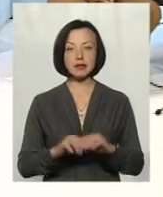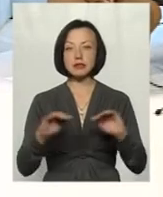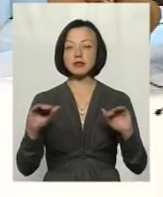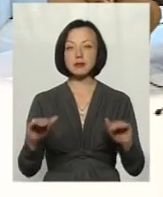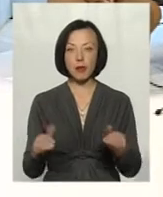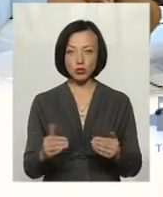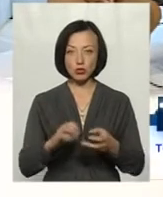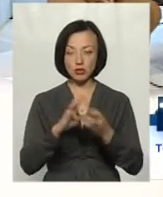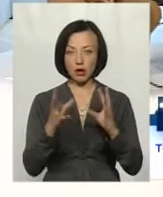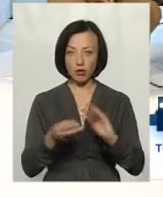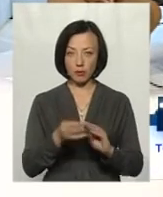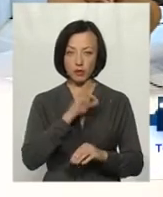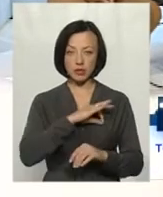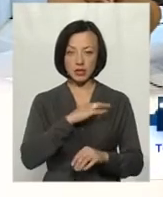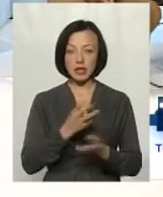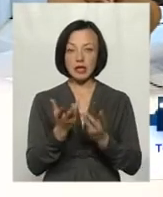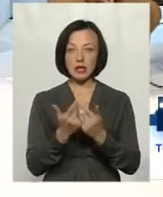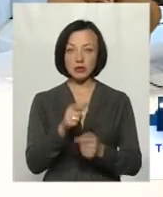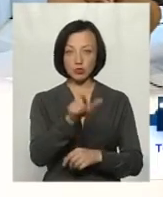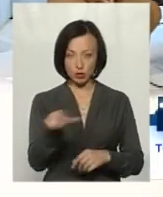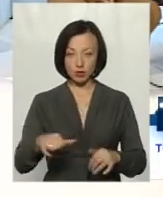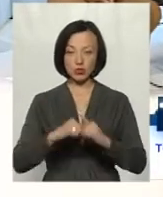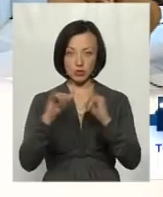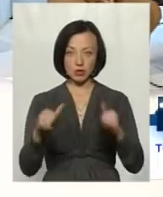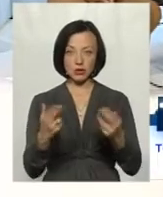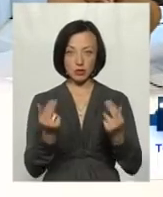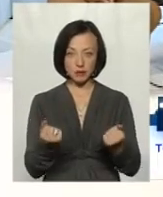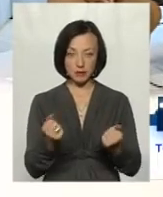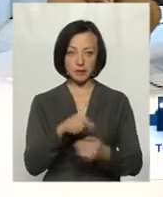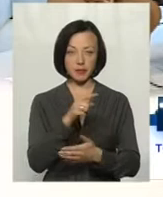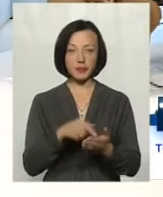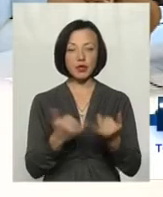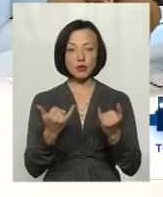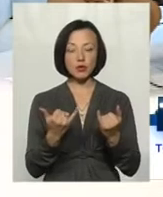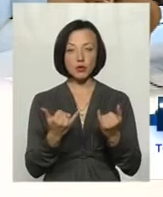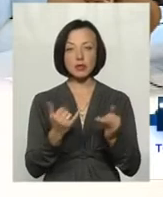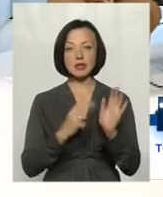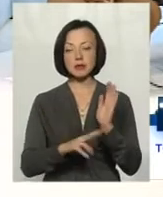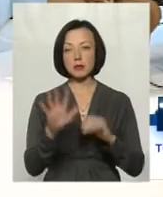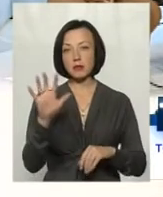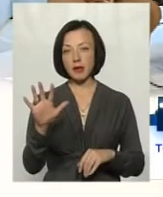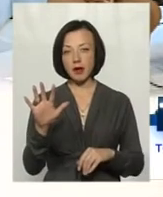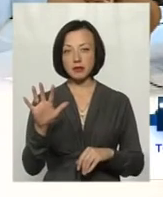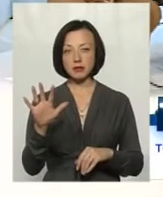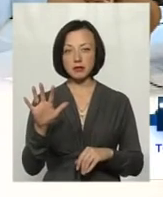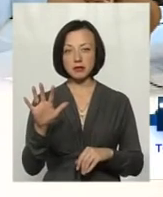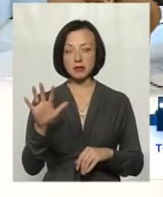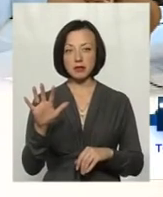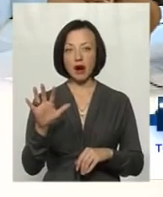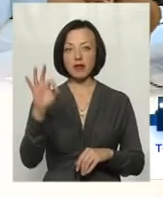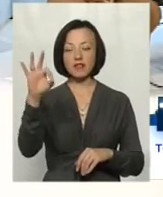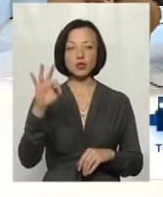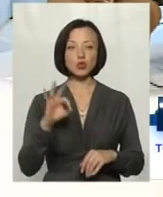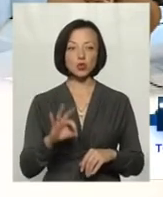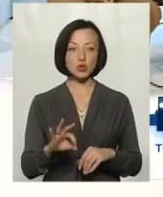зменшується загалом, але й кількість споживачів зростає? Ну, на сьогодні на 75, я рахую, що це дуже мало, 75%